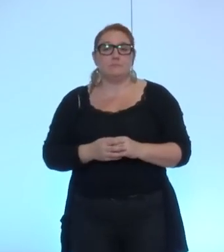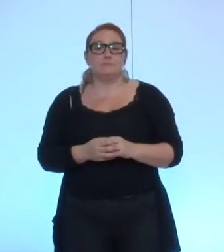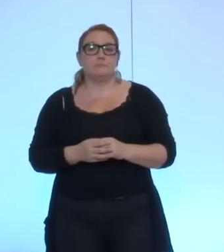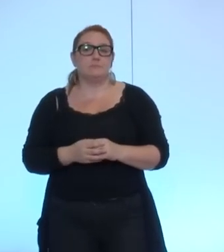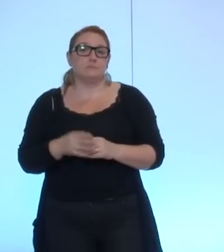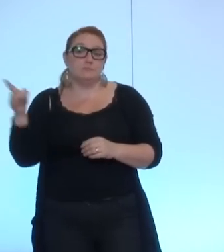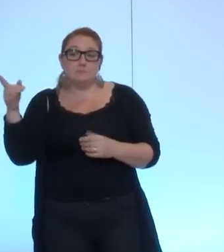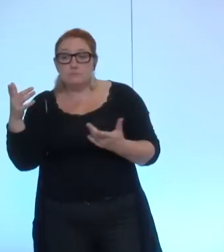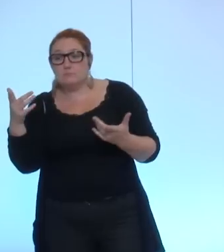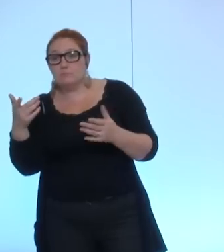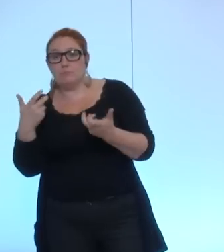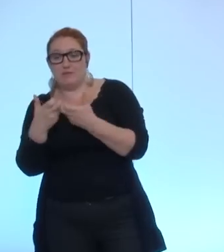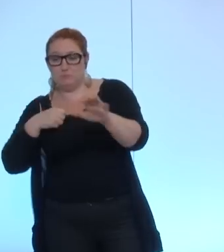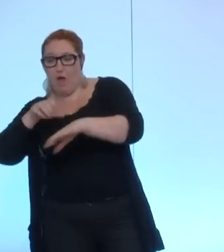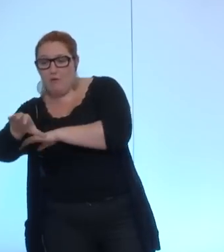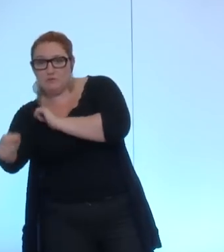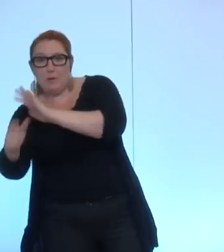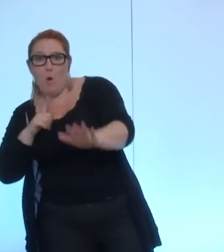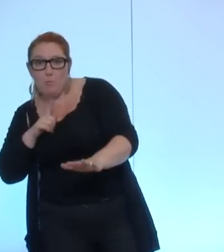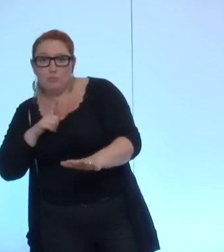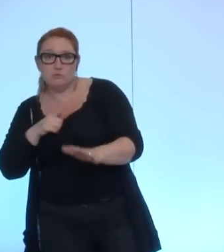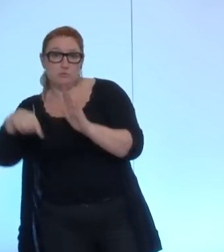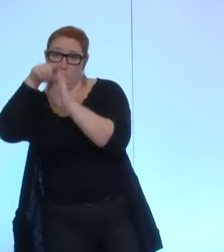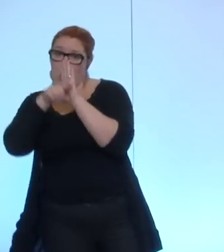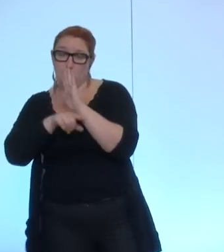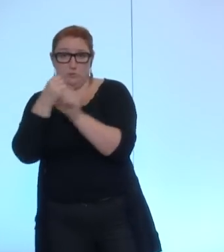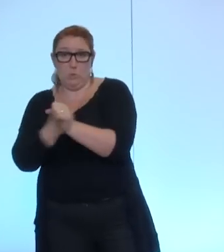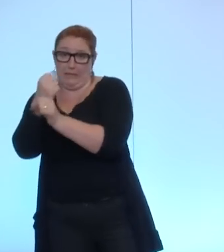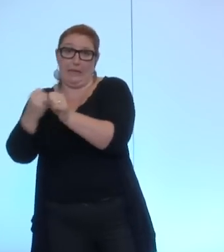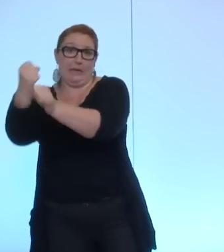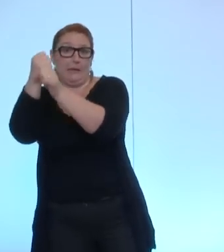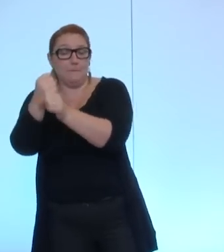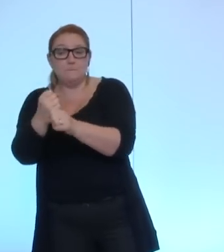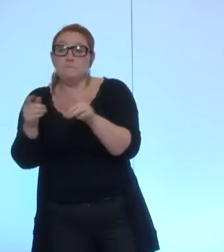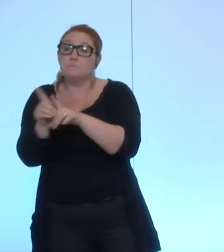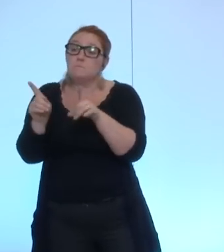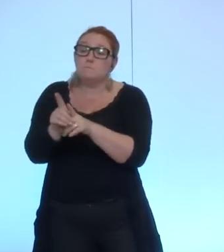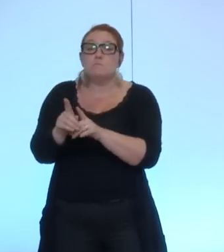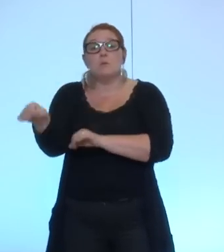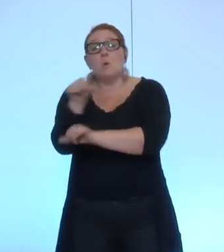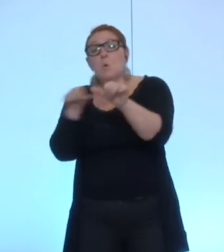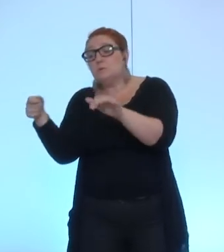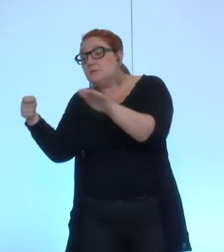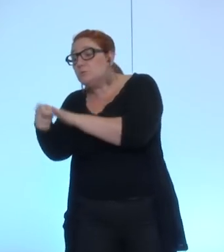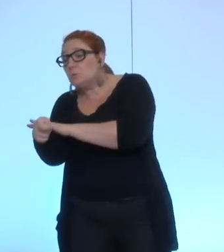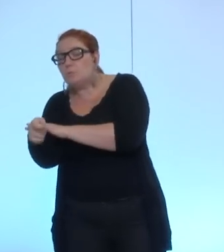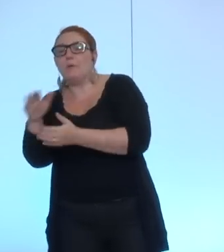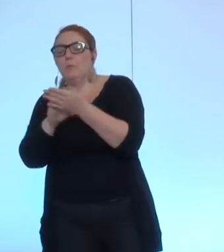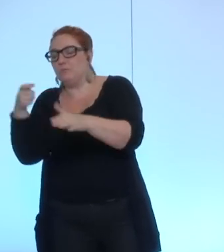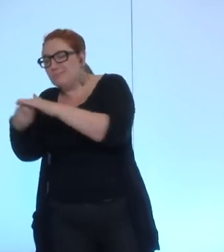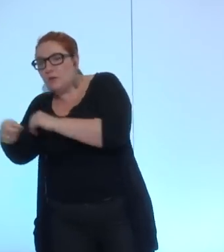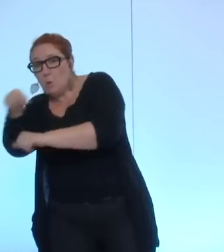'aller vers des avances remboursables et de mettre également des conditionnalités sur la nature de ce qui est fait pour faire avancer et